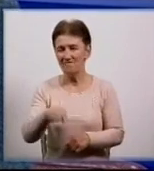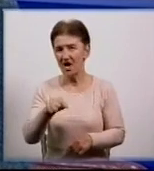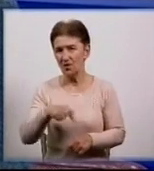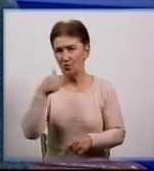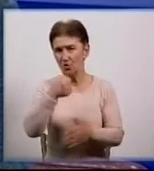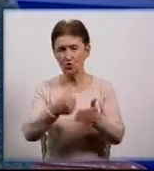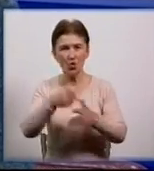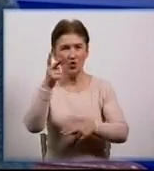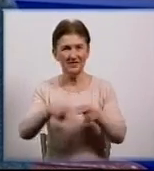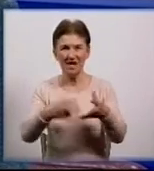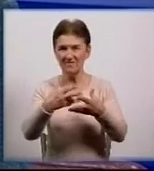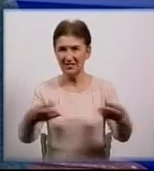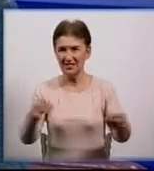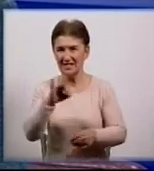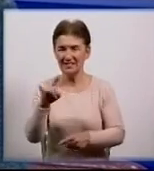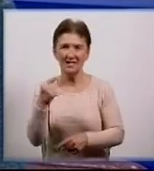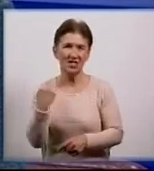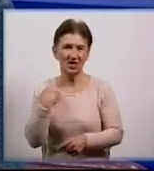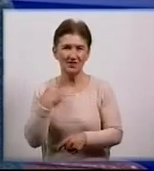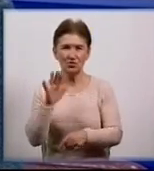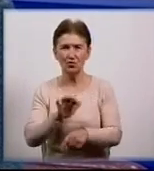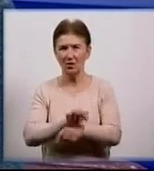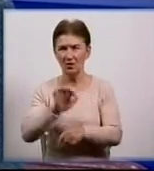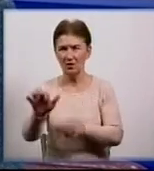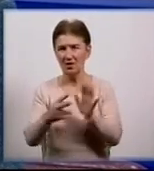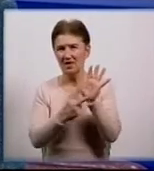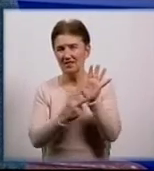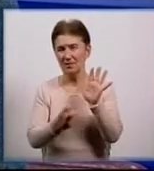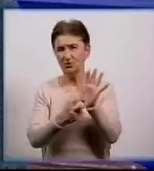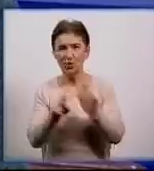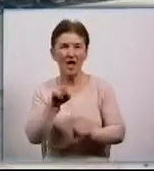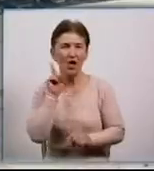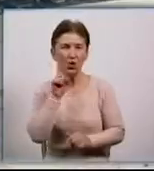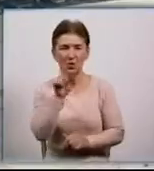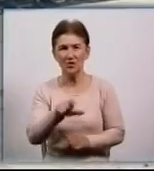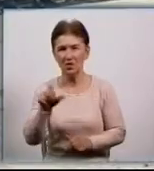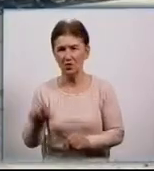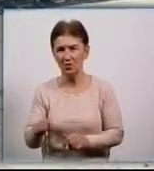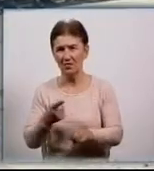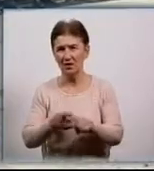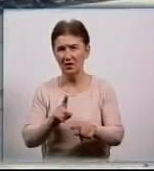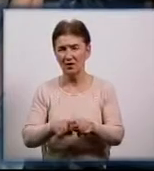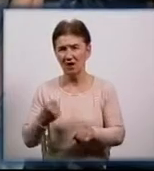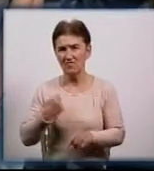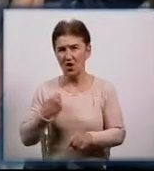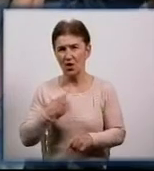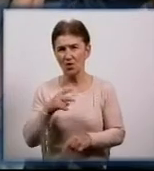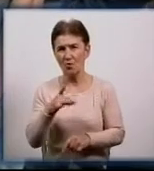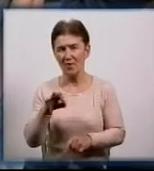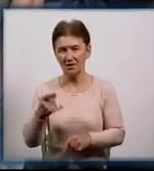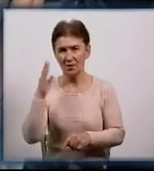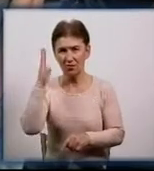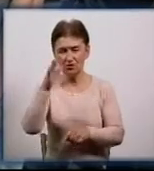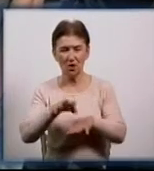весни, на строкову службу з Кіровоградщини мають відправити майже сім сотень юнаків. На збірному пункті обласного військомату майбутніх вояків